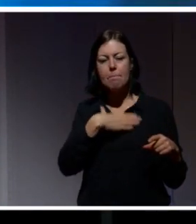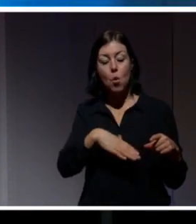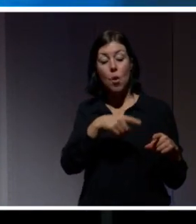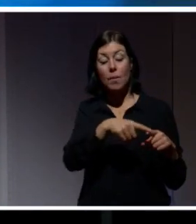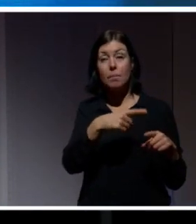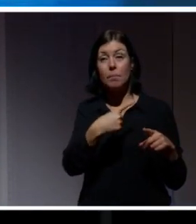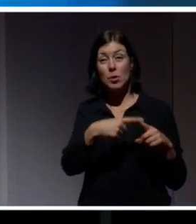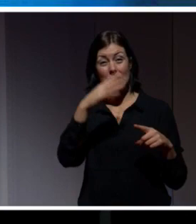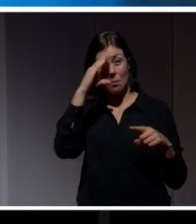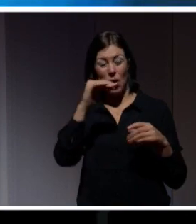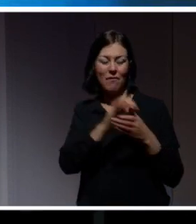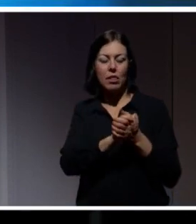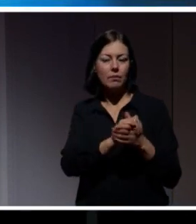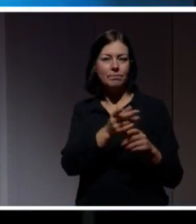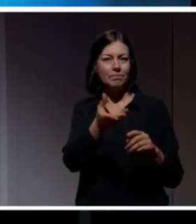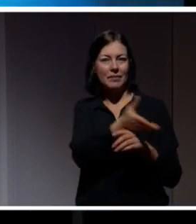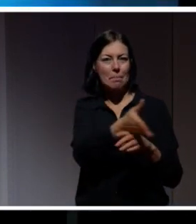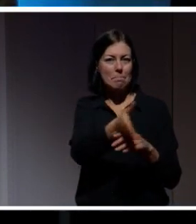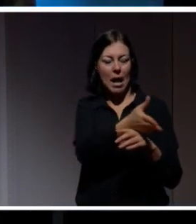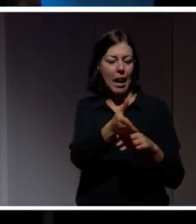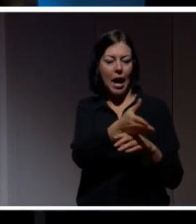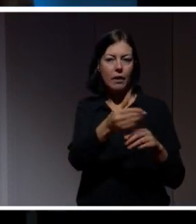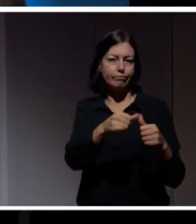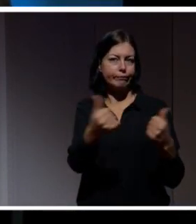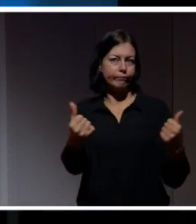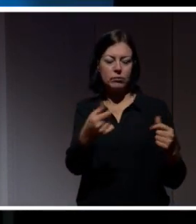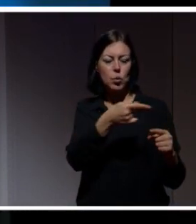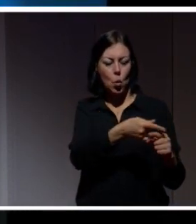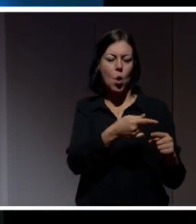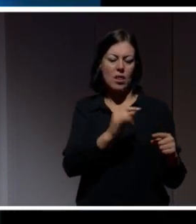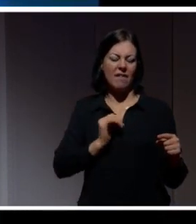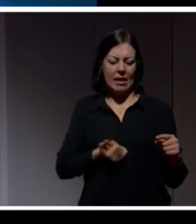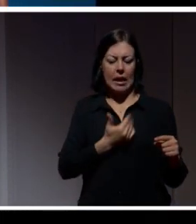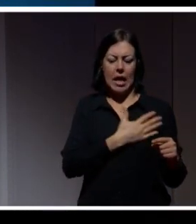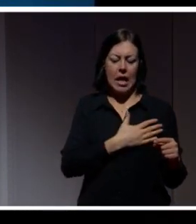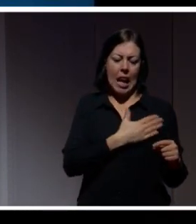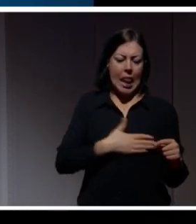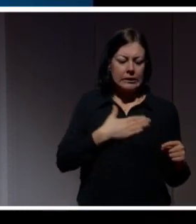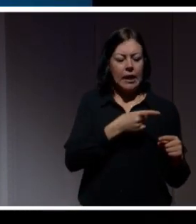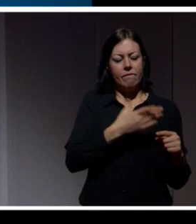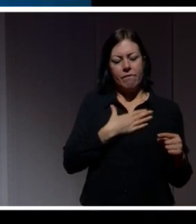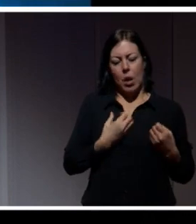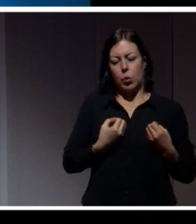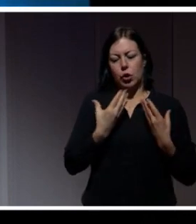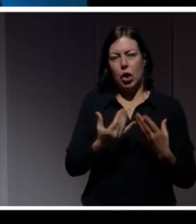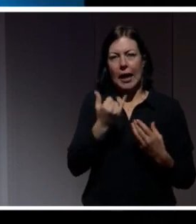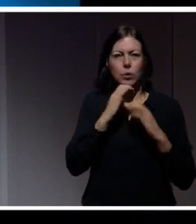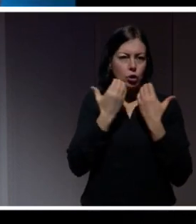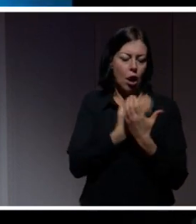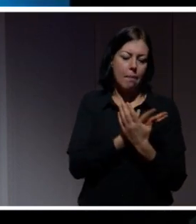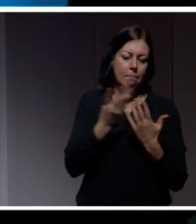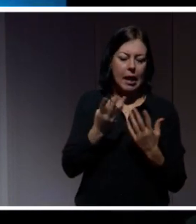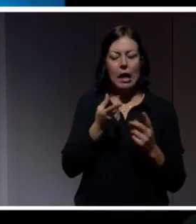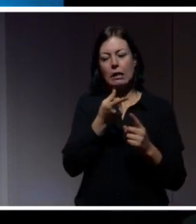pojkvän, de hade gjort slut så att hon var väldigt ledsen vid det tillfället. Och det här var någonting som hon ville uttrycka i sociala medier för att få sympatier och